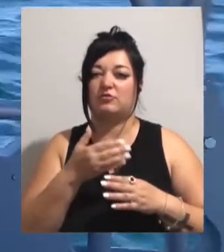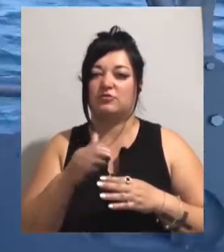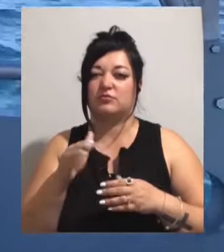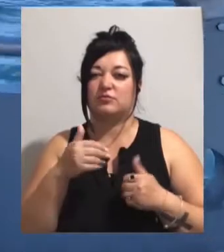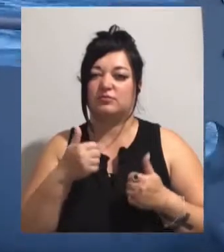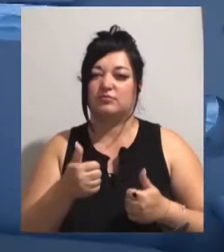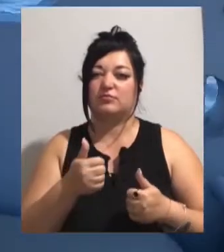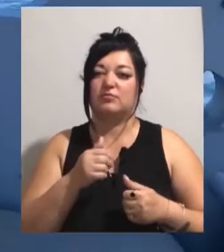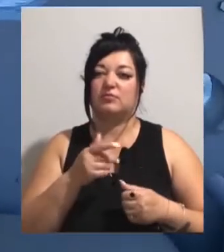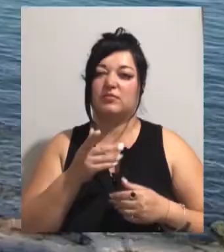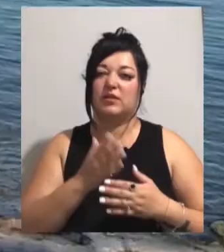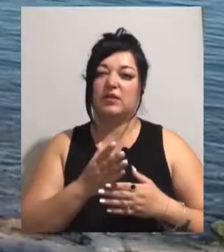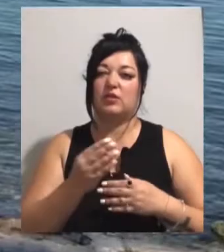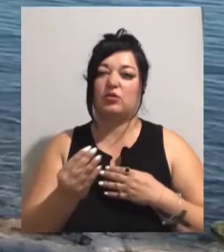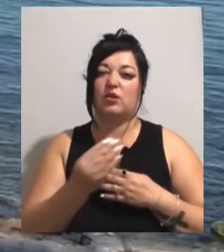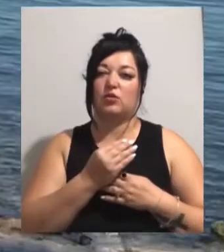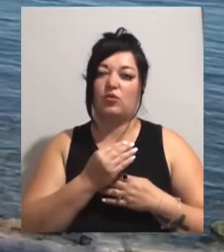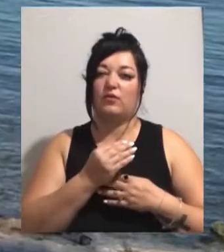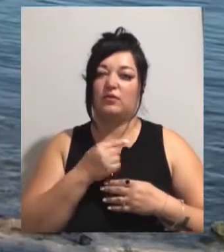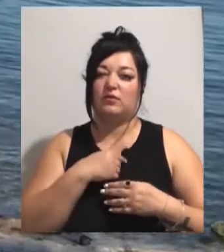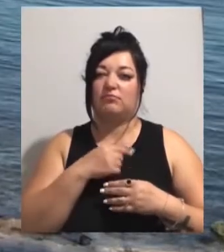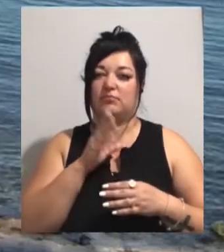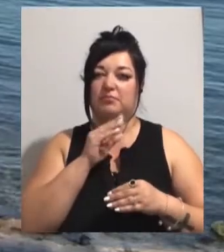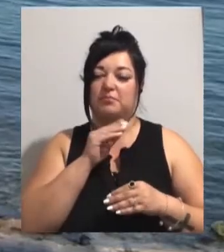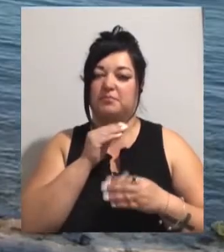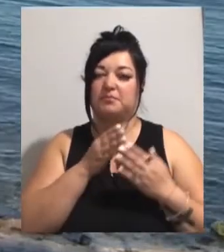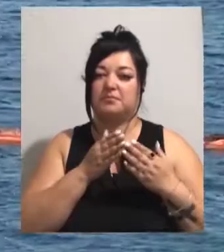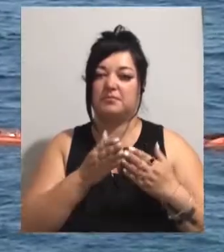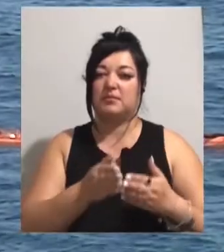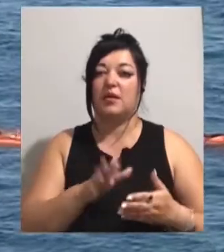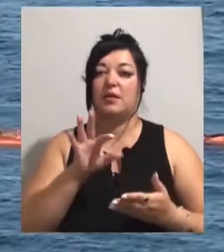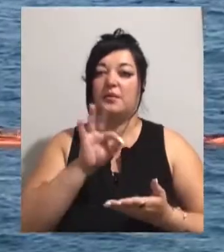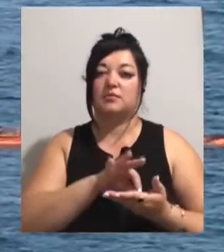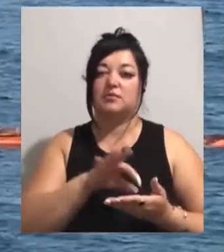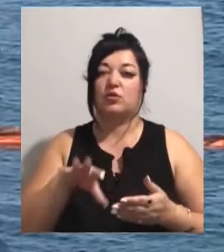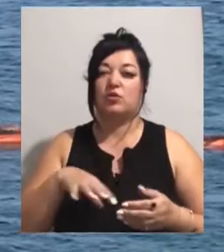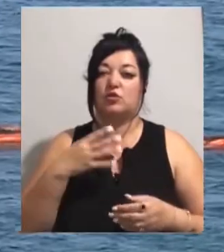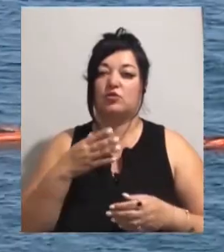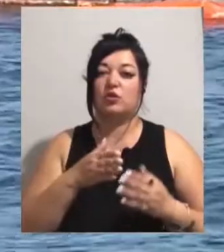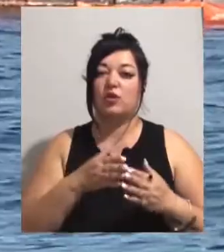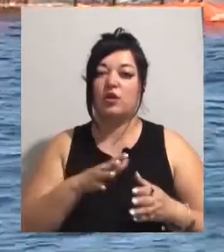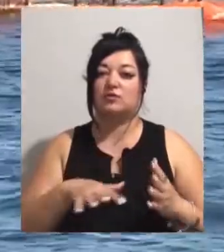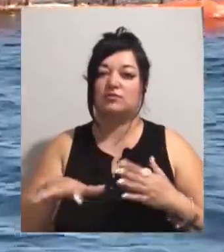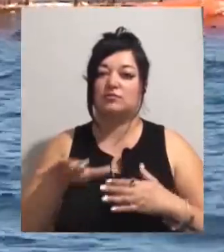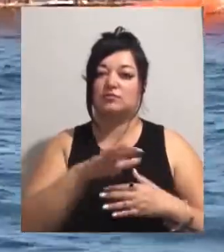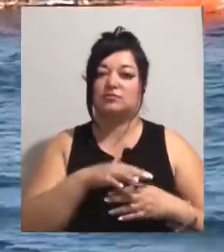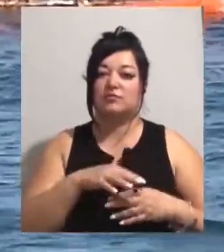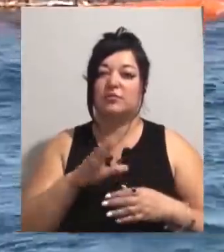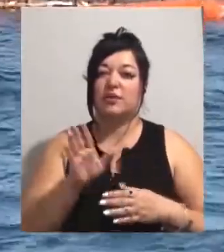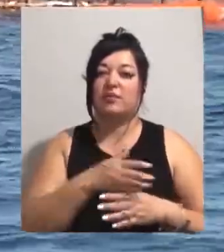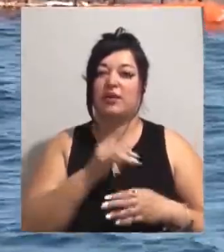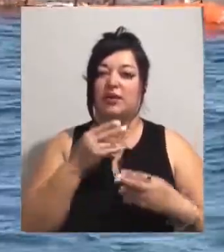стабілізації цього судна. А це місце колишньої локації Дельфі. Разом із танкером звідси прибрали і техніку,